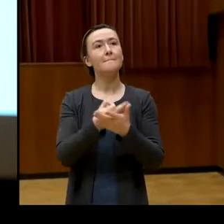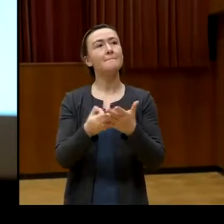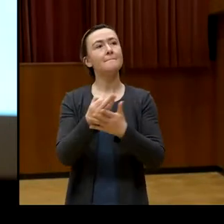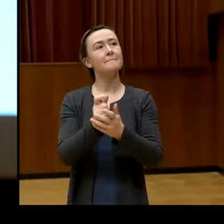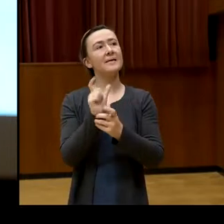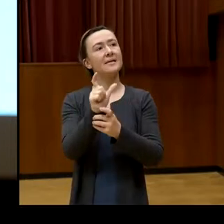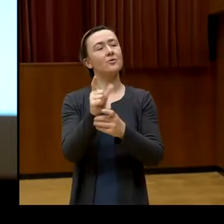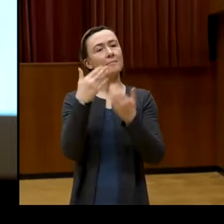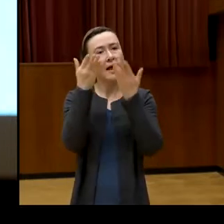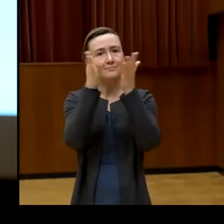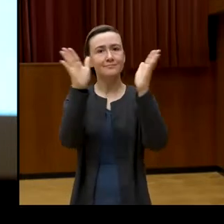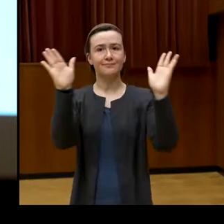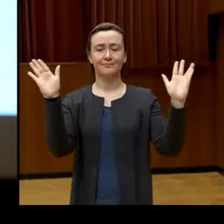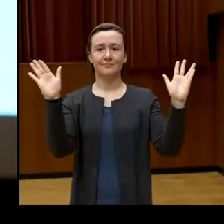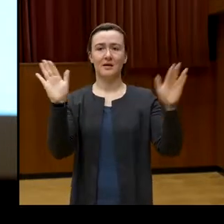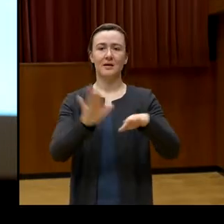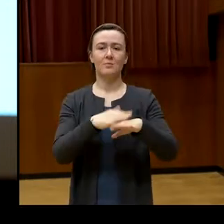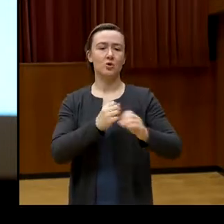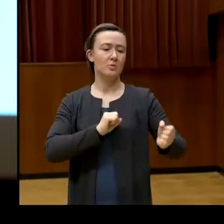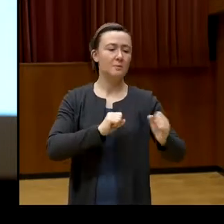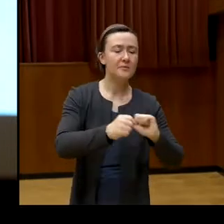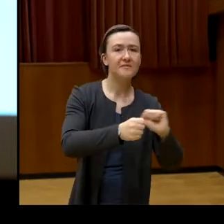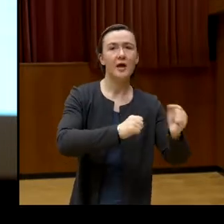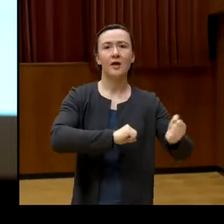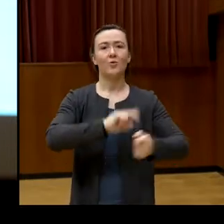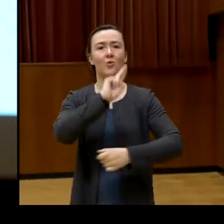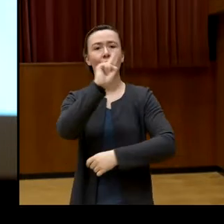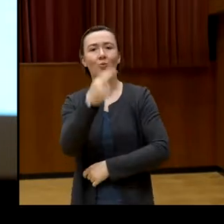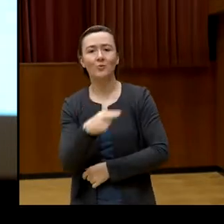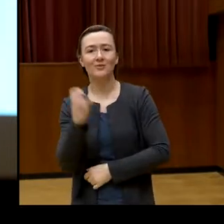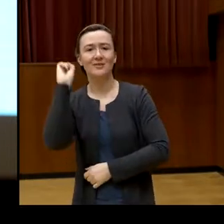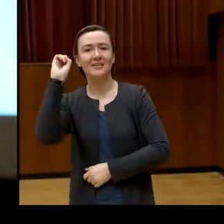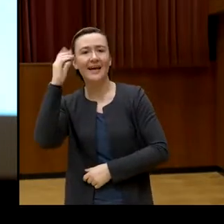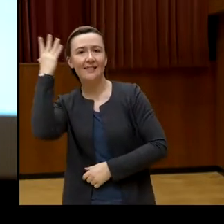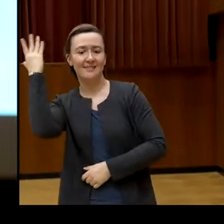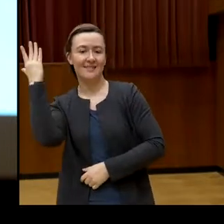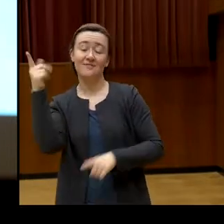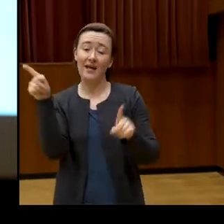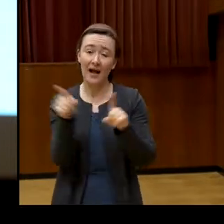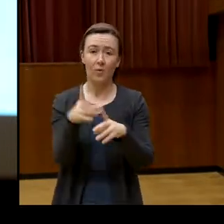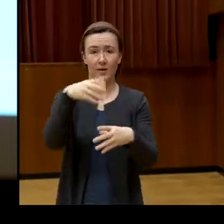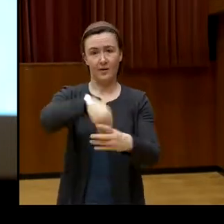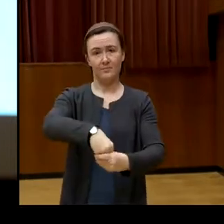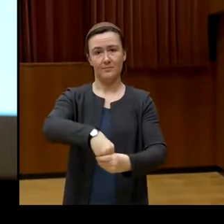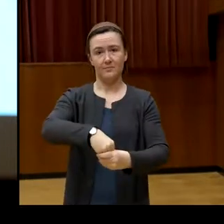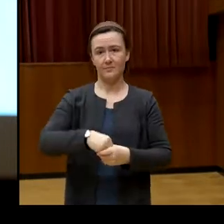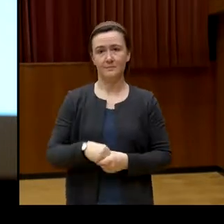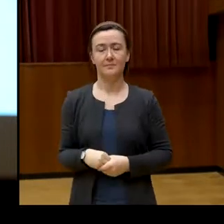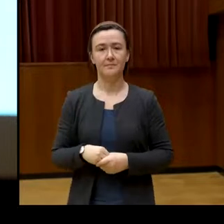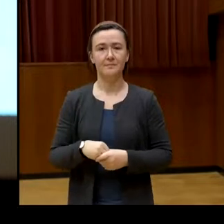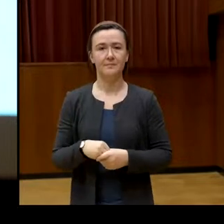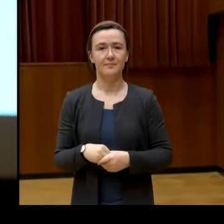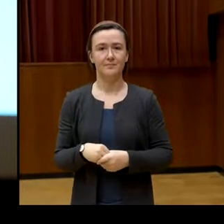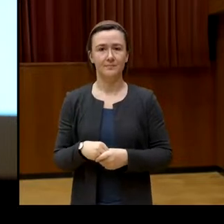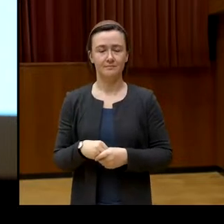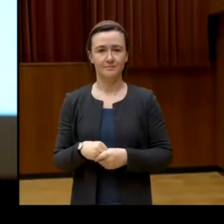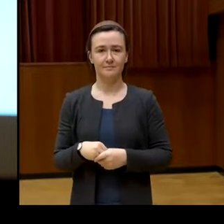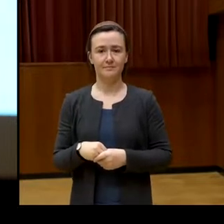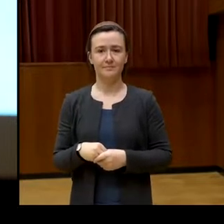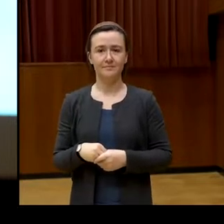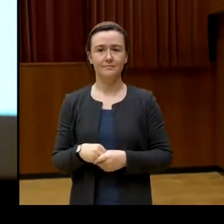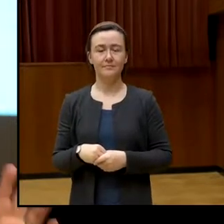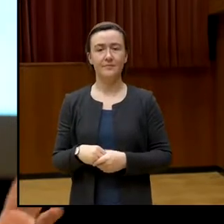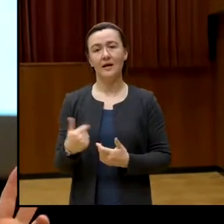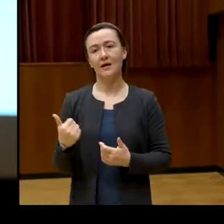Bewegung, Kunst, Kreativität etc. explizit mit einschließt. Einer meiner